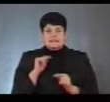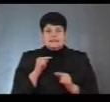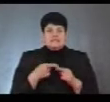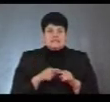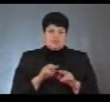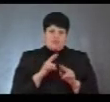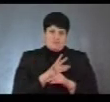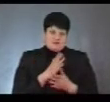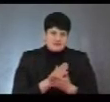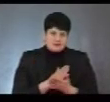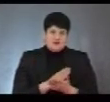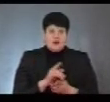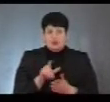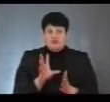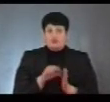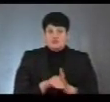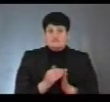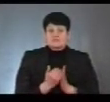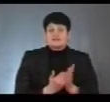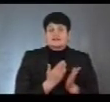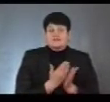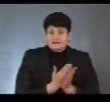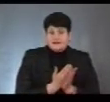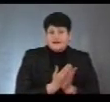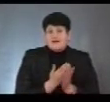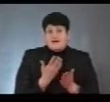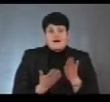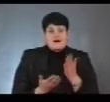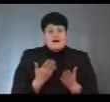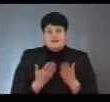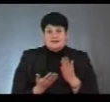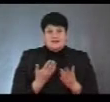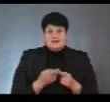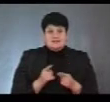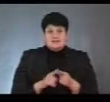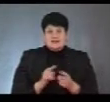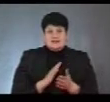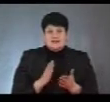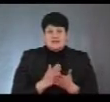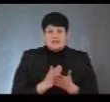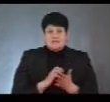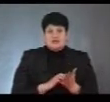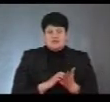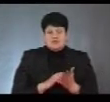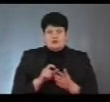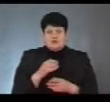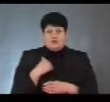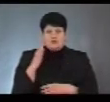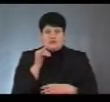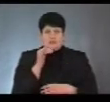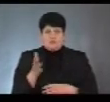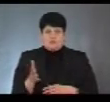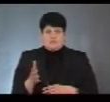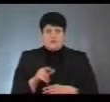виникає. Ці люди будуть включені в списки, і технічні описки є причиною для того, щоб люди не змогли проголосувати. Тобто,